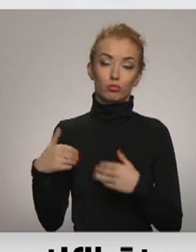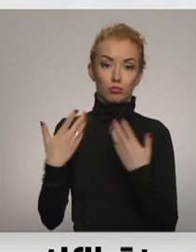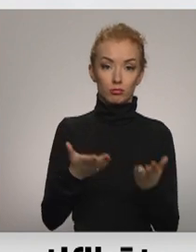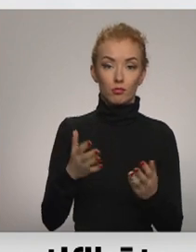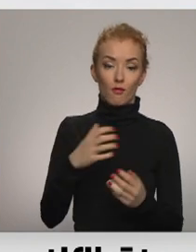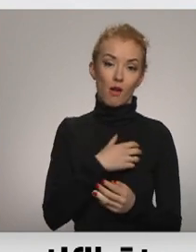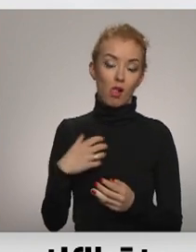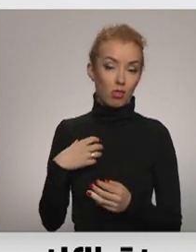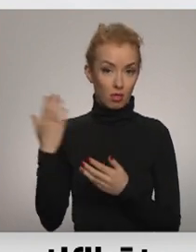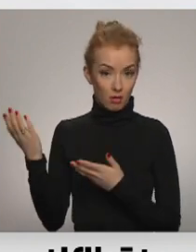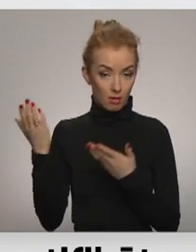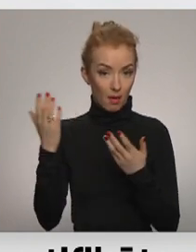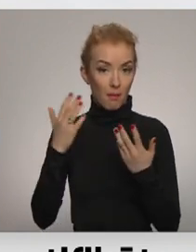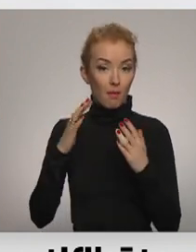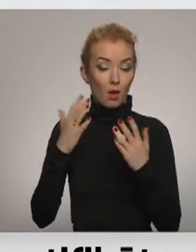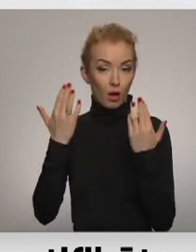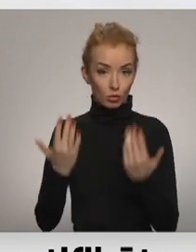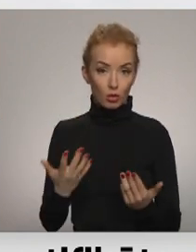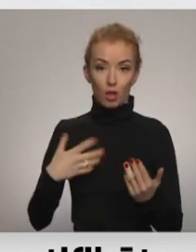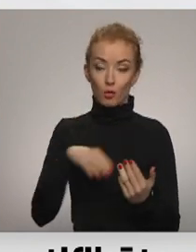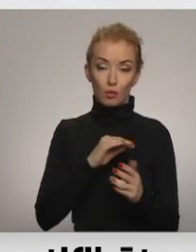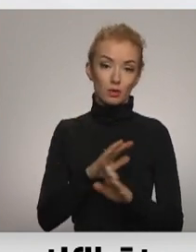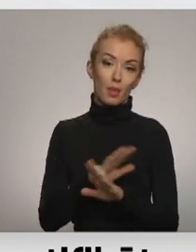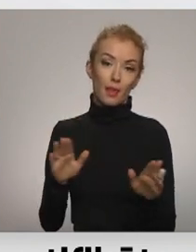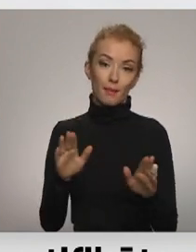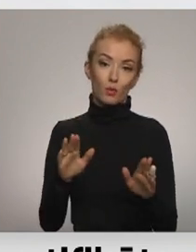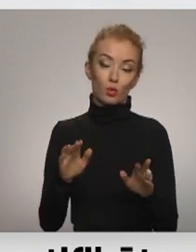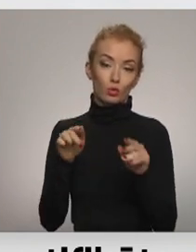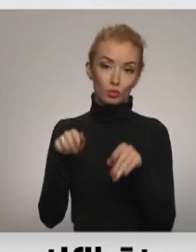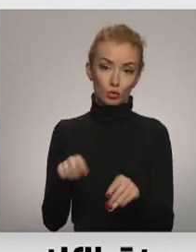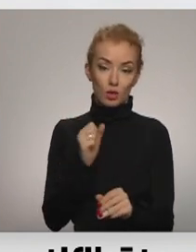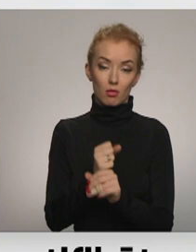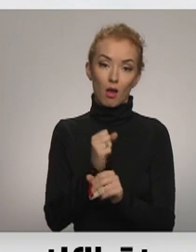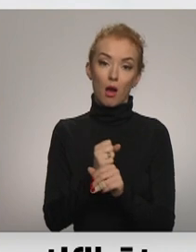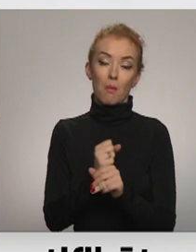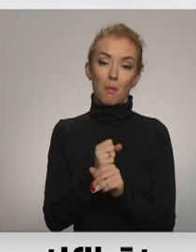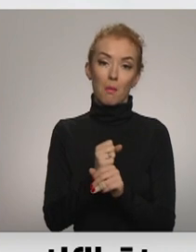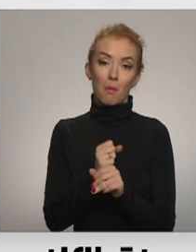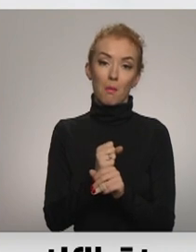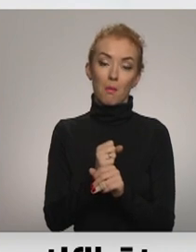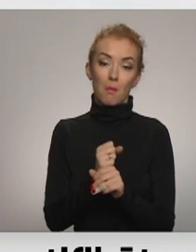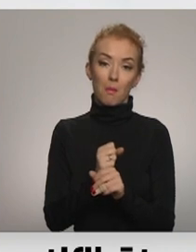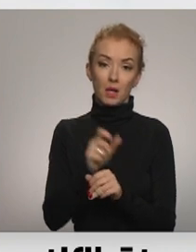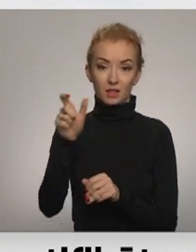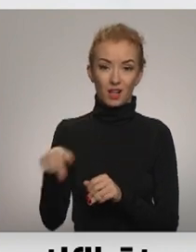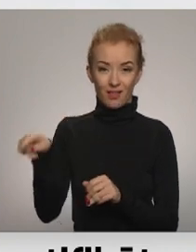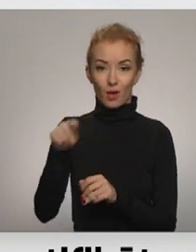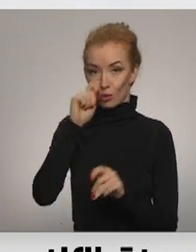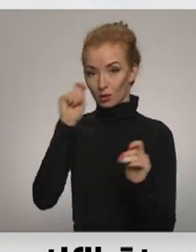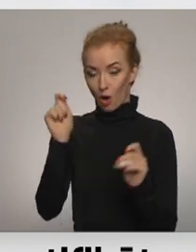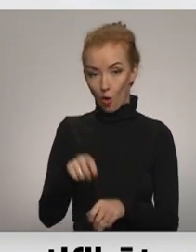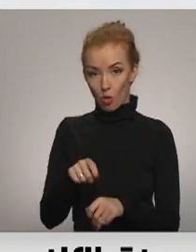pie tā strādāt. Rezultātā mums nebūtu šo darba darītāju zaudējumu